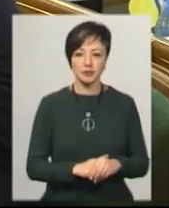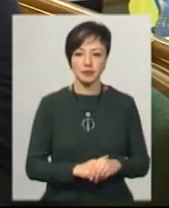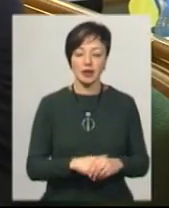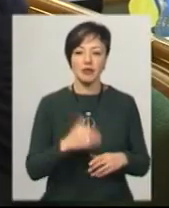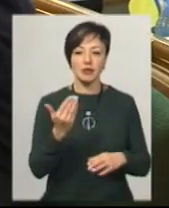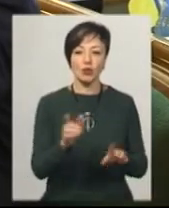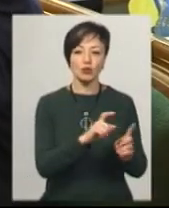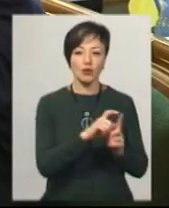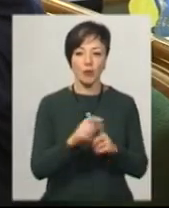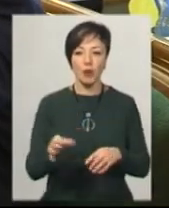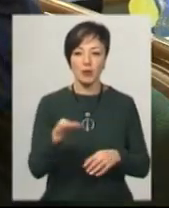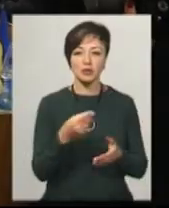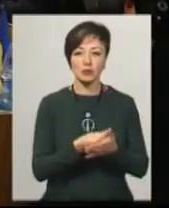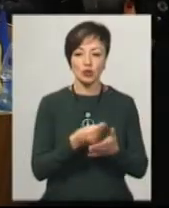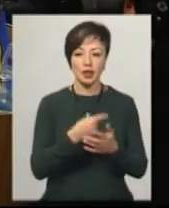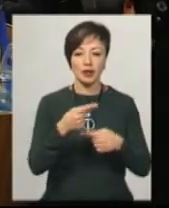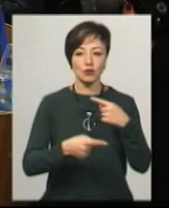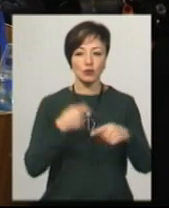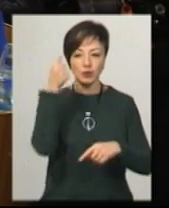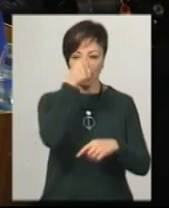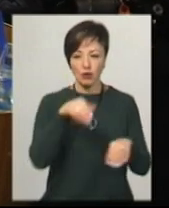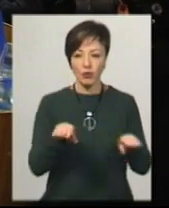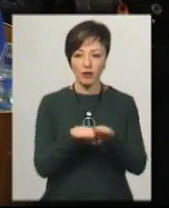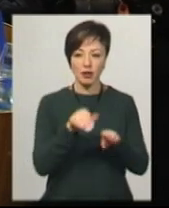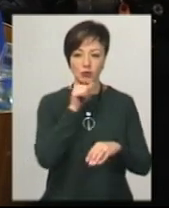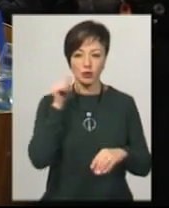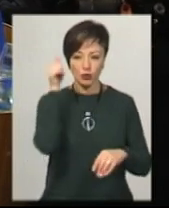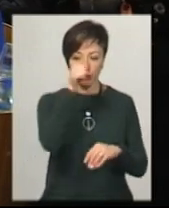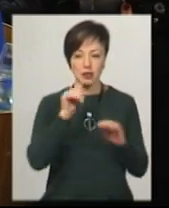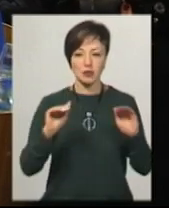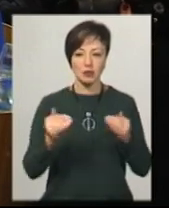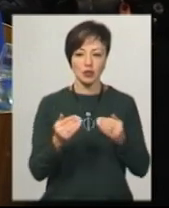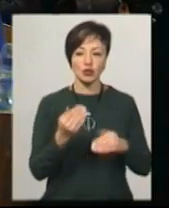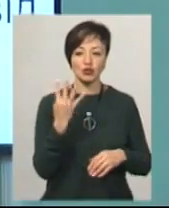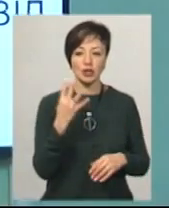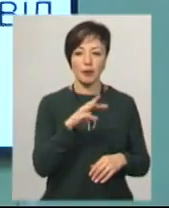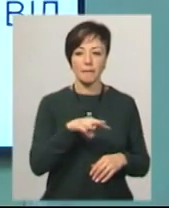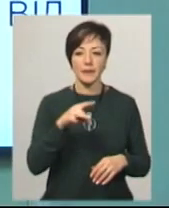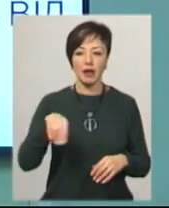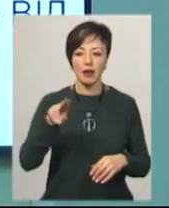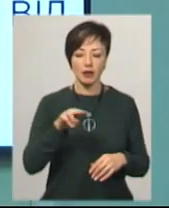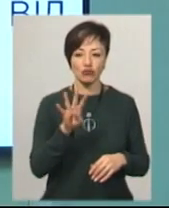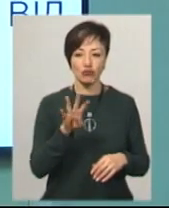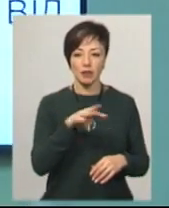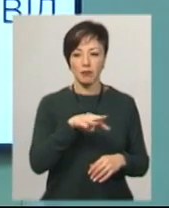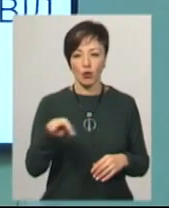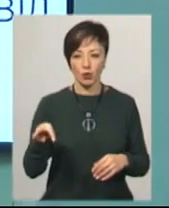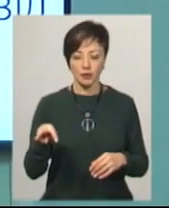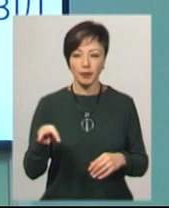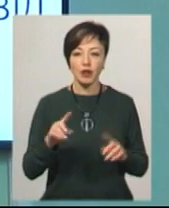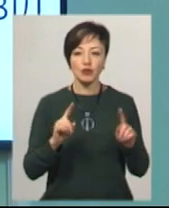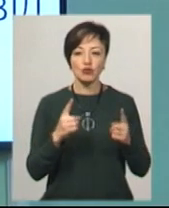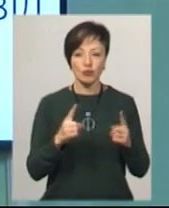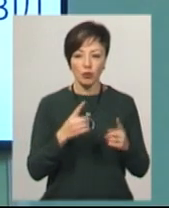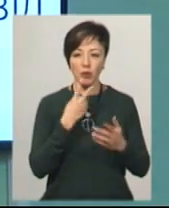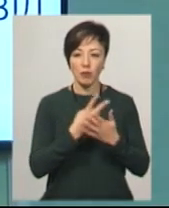За його словами, обласний бюджет на наступний рік у порівнянні з минулорічним зменшиться на 4 мільярди та 4 мільйони гривень. Чому